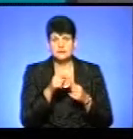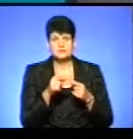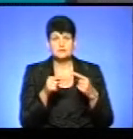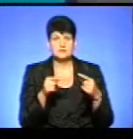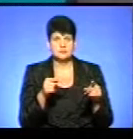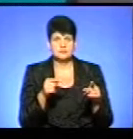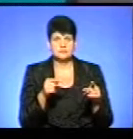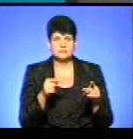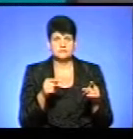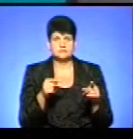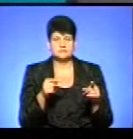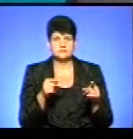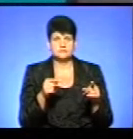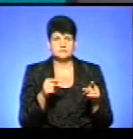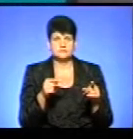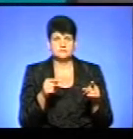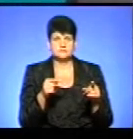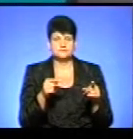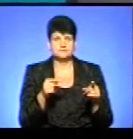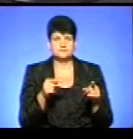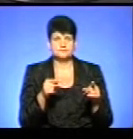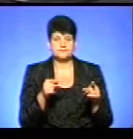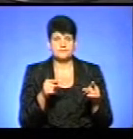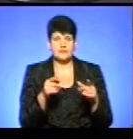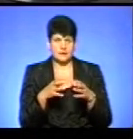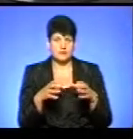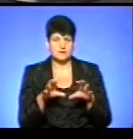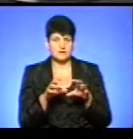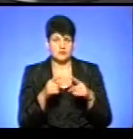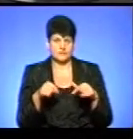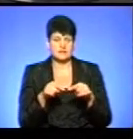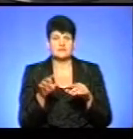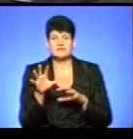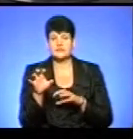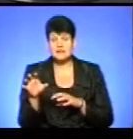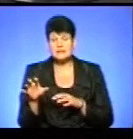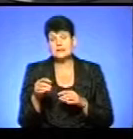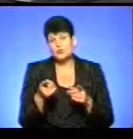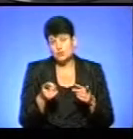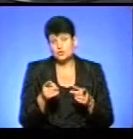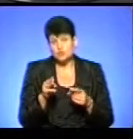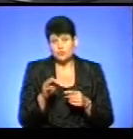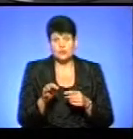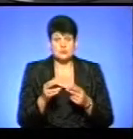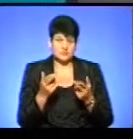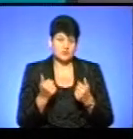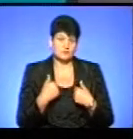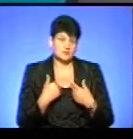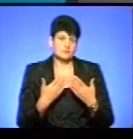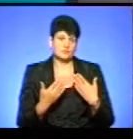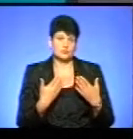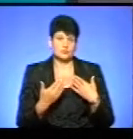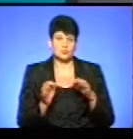видових біологічних видів тварин, то, звичайно, я ставлюся